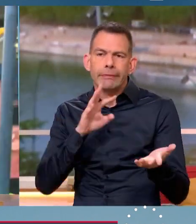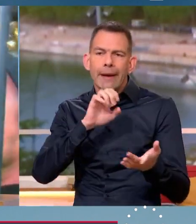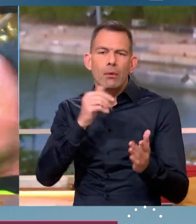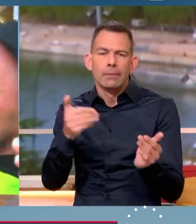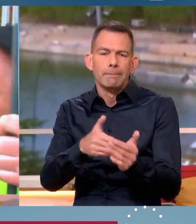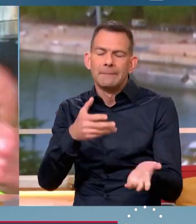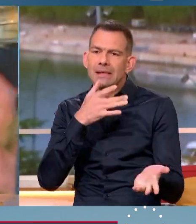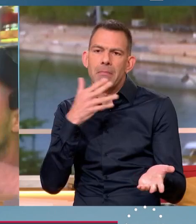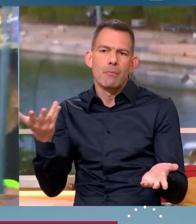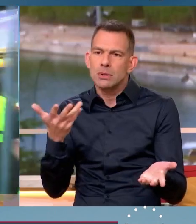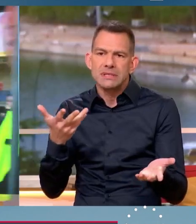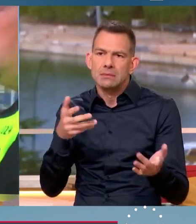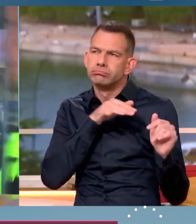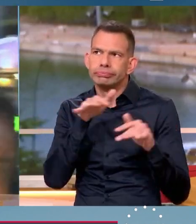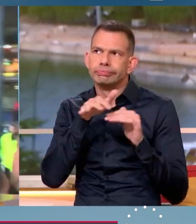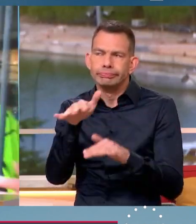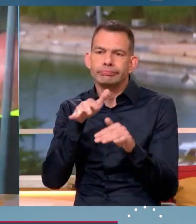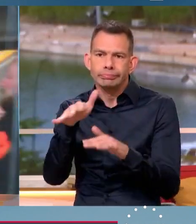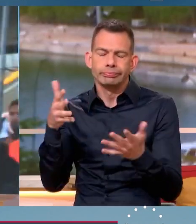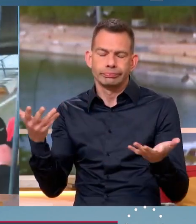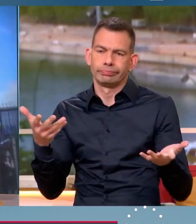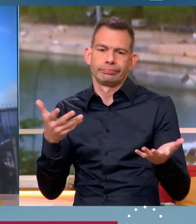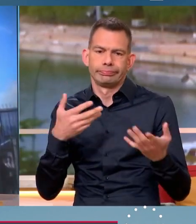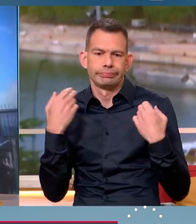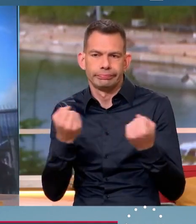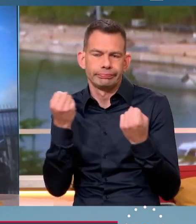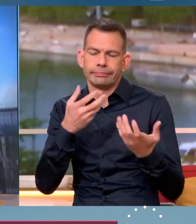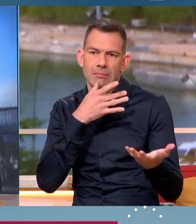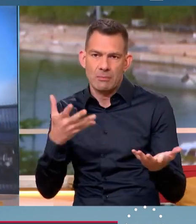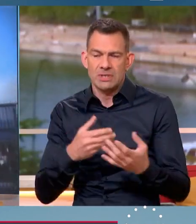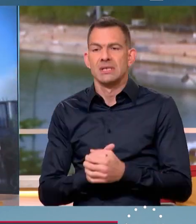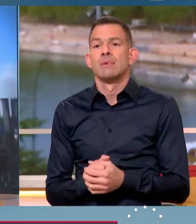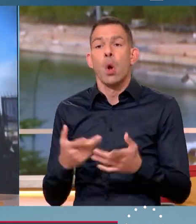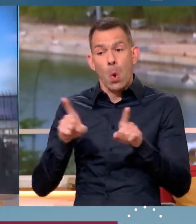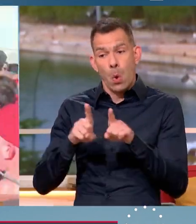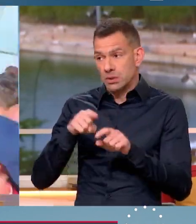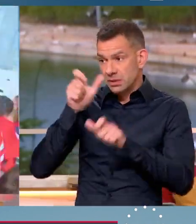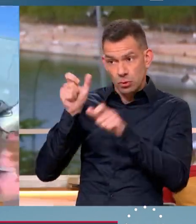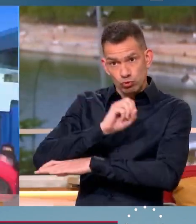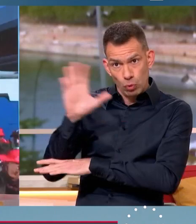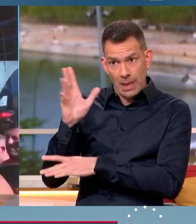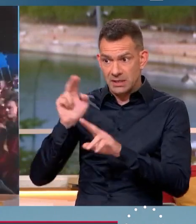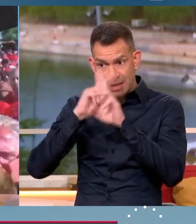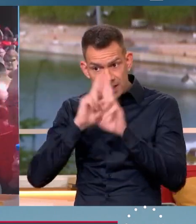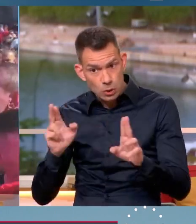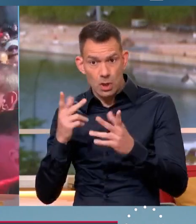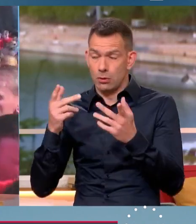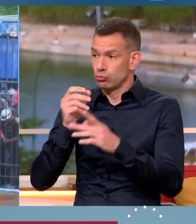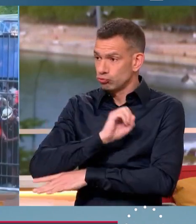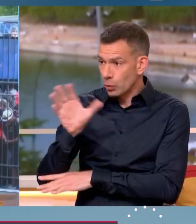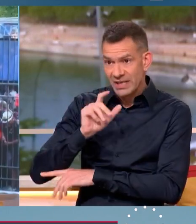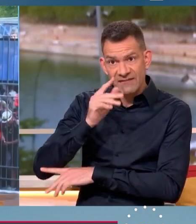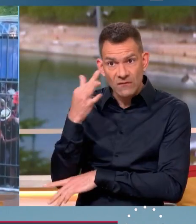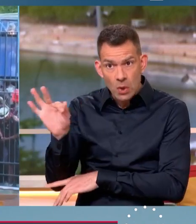de spectateurs, de supporters dans le Stade. Les journalistes internationaux, français, les